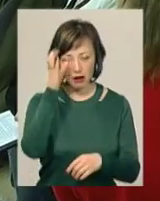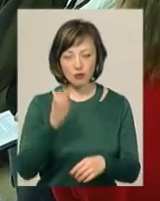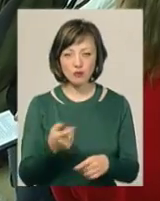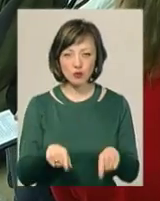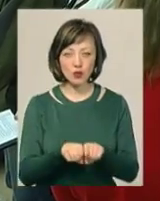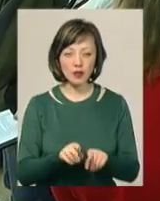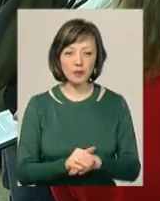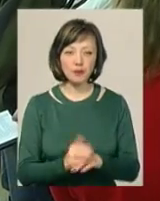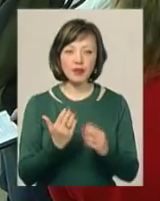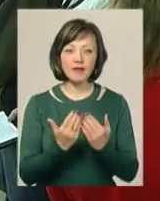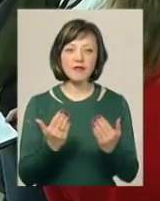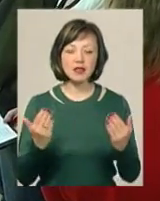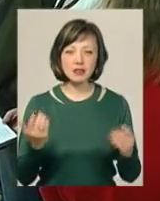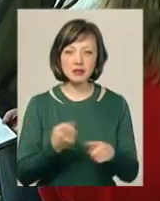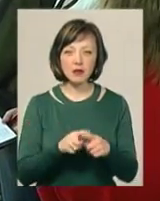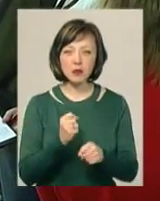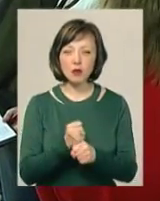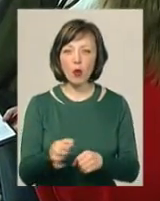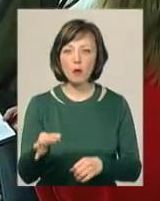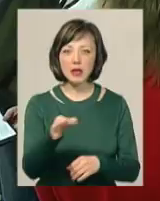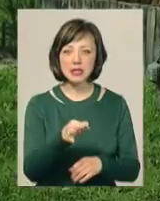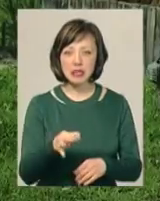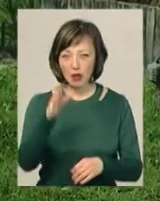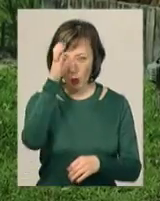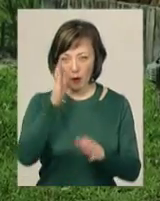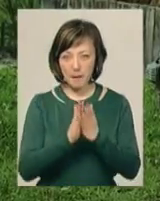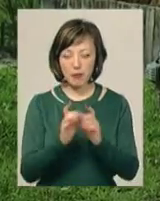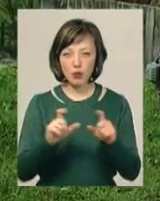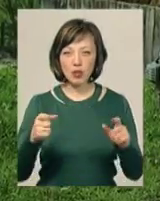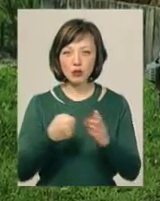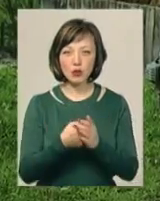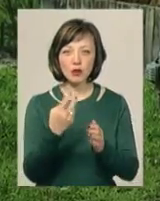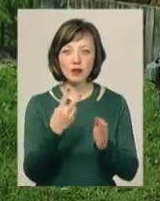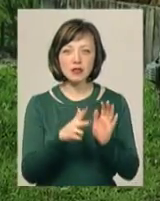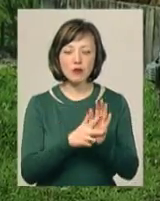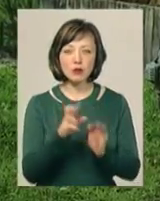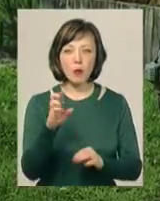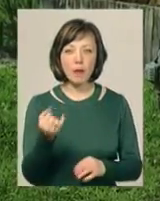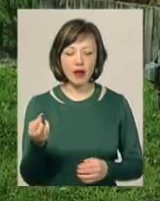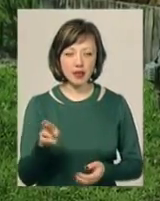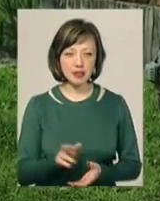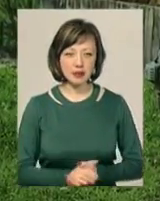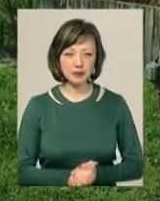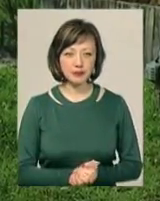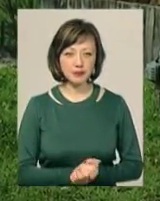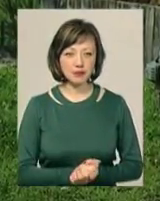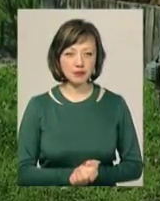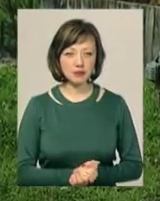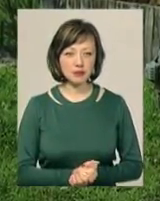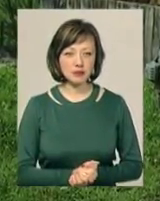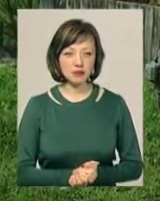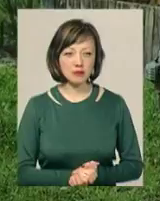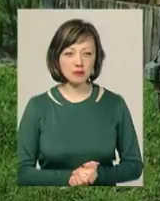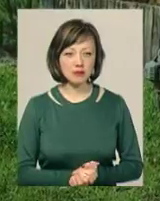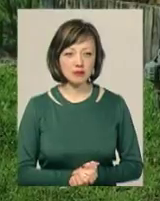Виставка «Батьківщина у вигнанні» діятиме в обласній науковій бібліотеці до 28 березня. Тетяна Ворожцова, Володимир Паламар, новини